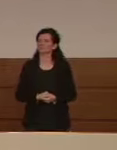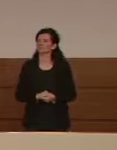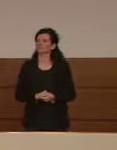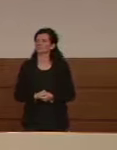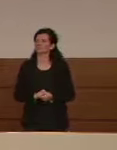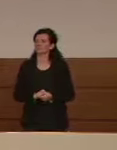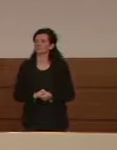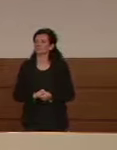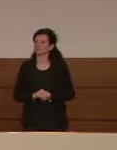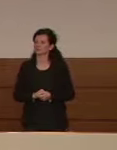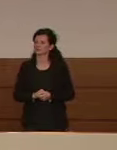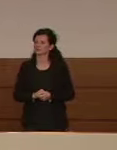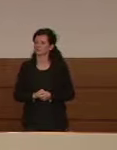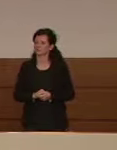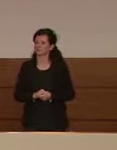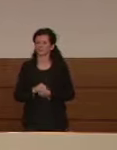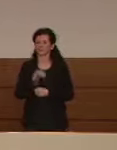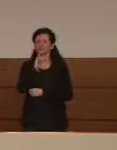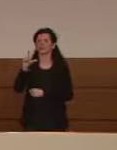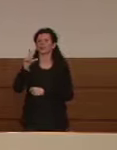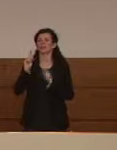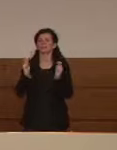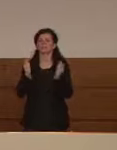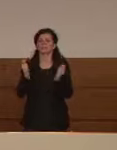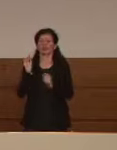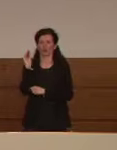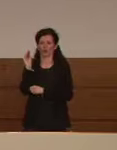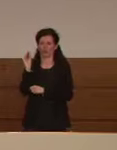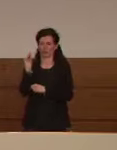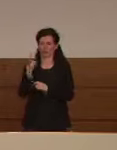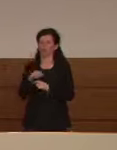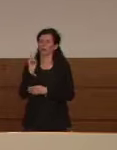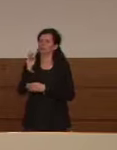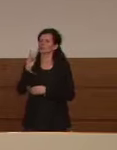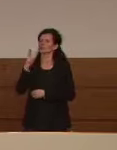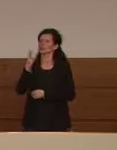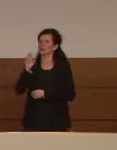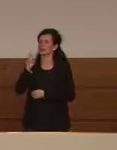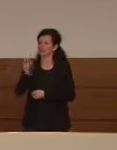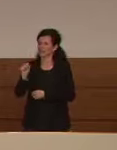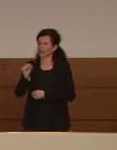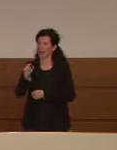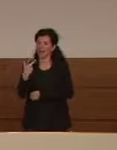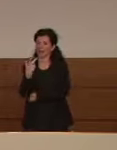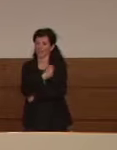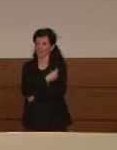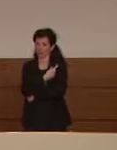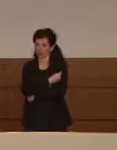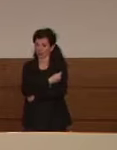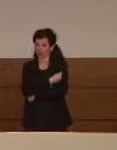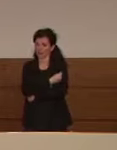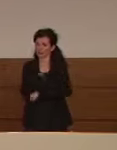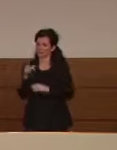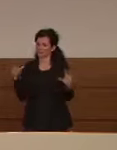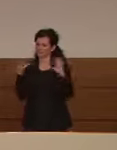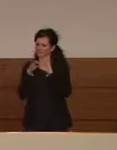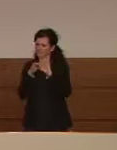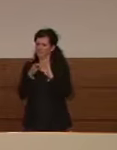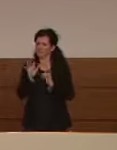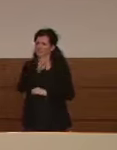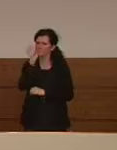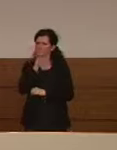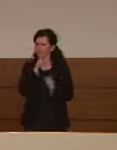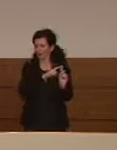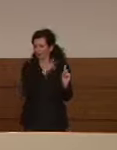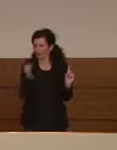Buonasera Lorenzo Di Cicco del Messaggero una domanda al professor Rezza sui vaccini nelle ultime ore sembrano aumentate molto le